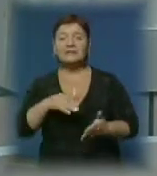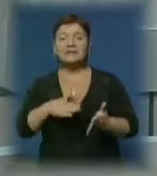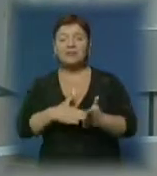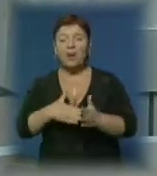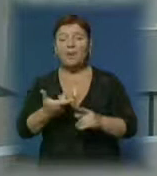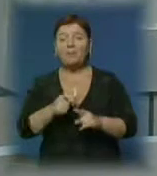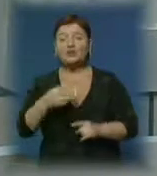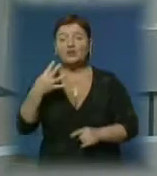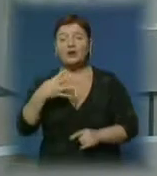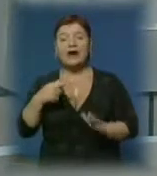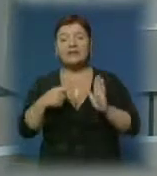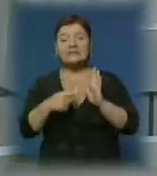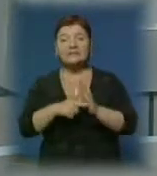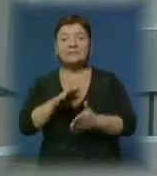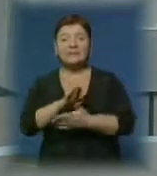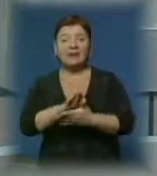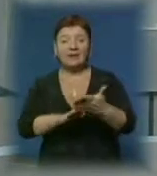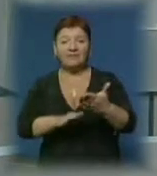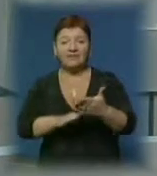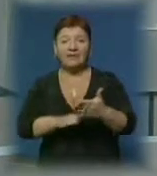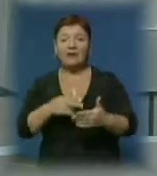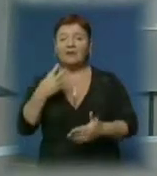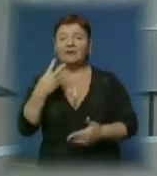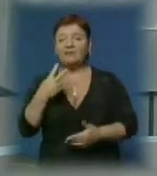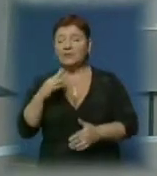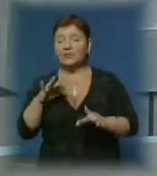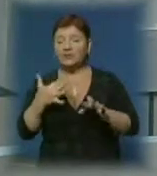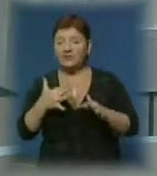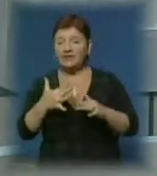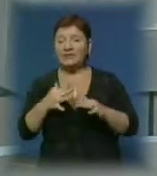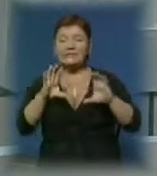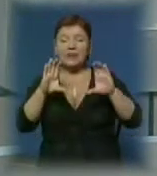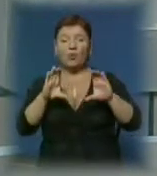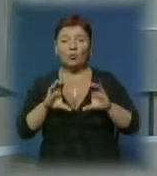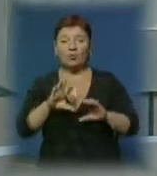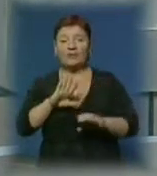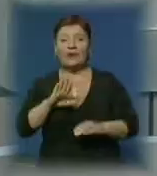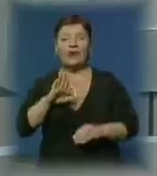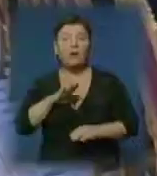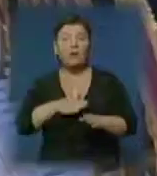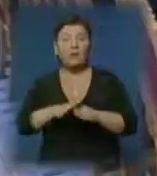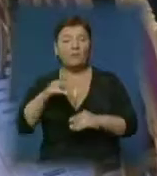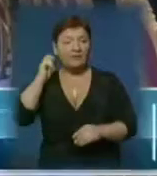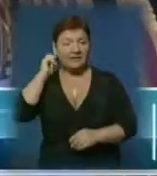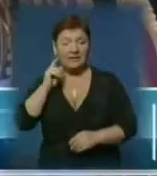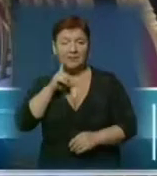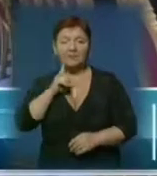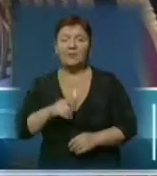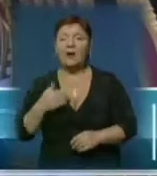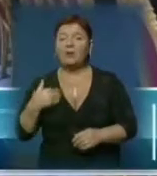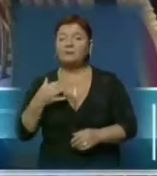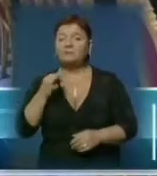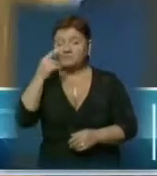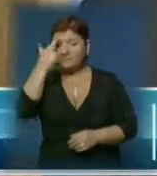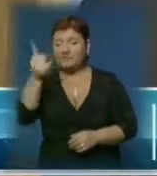більше 47 тисяч заяв про злочини, дві сотні випадків порушення закону неповнолітніми. Про це повідомив начальник обласної